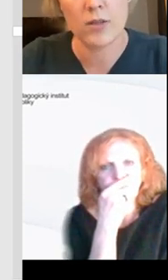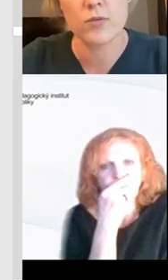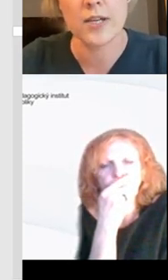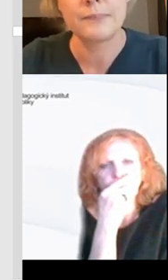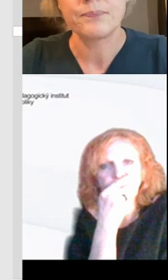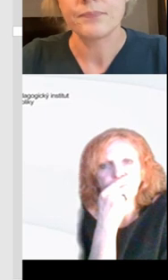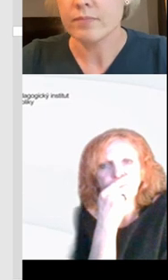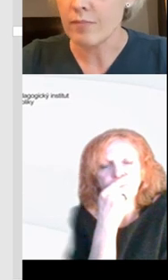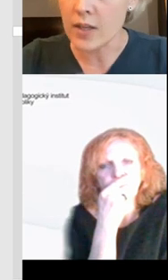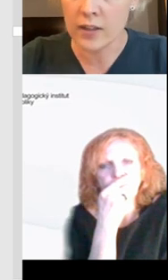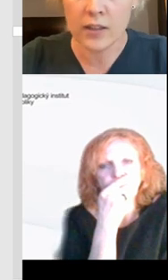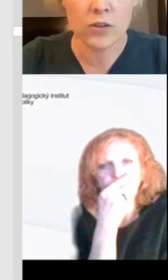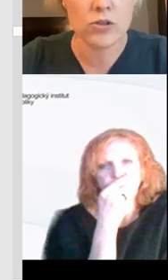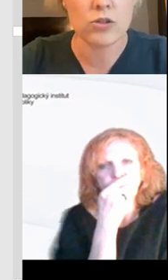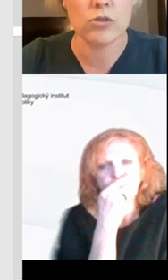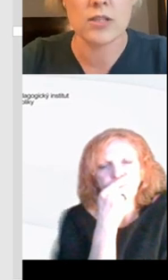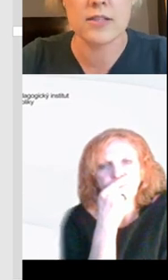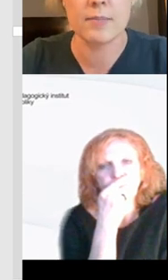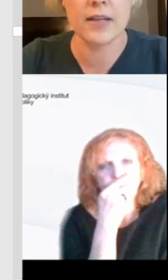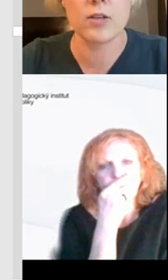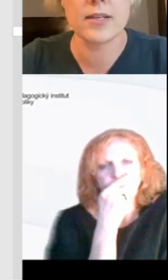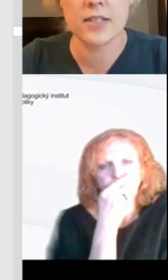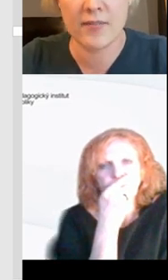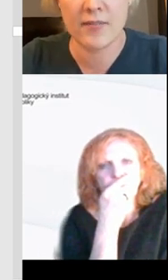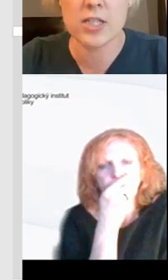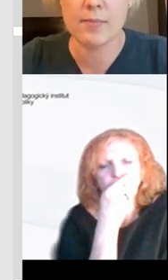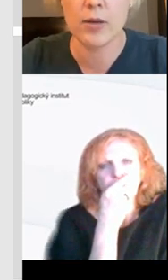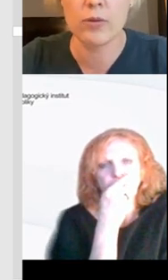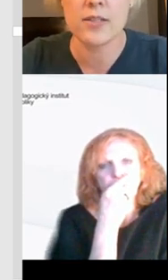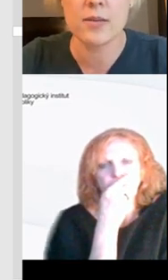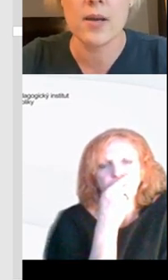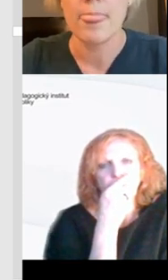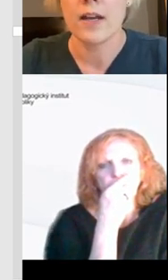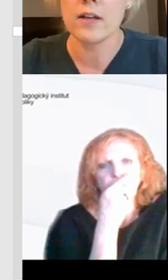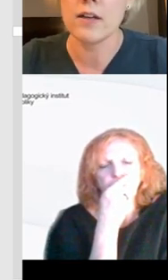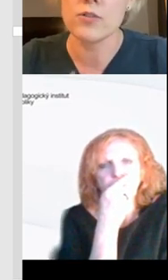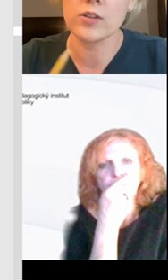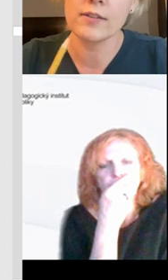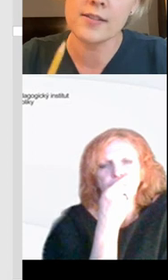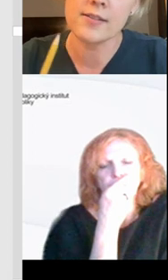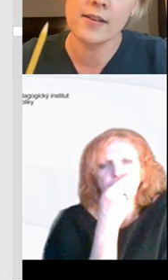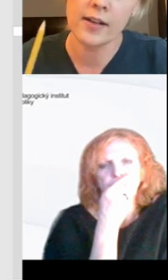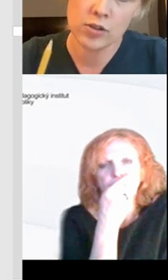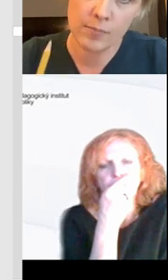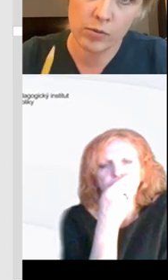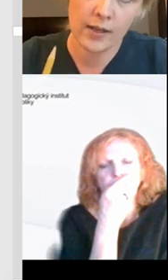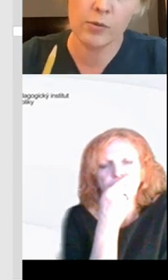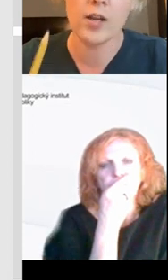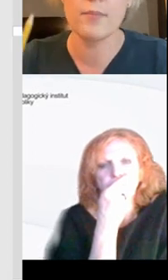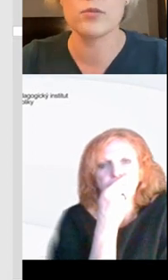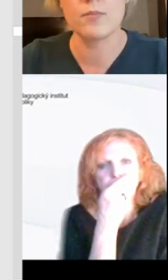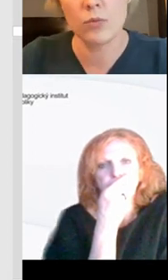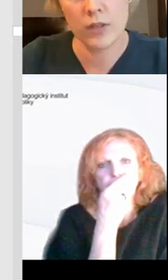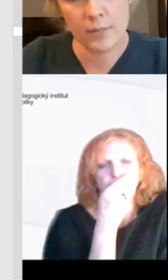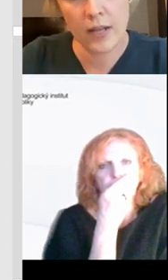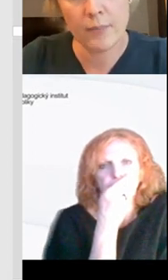vypadá na té obrazovce. Dost často se s dětmi, jako kdyby i zabýváme třeba my u nás tím, že ten text se jinak čte, pokud